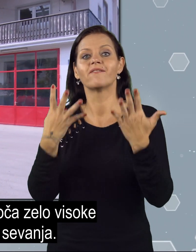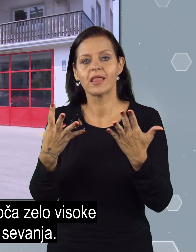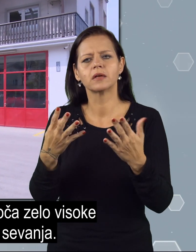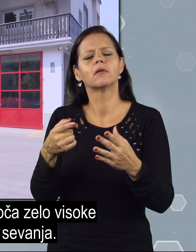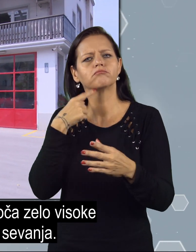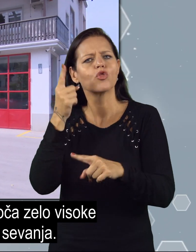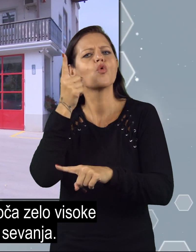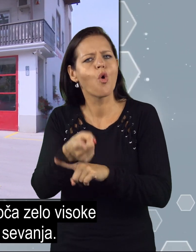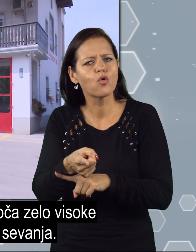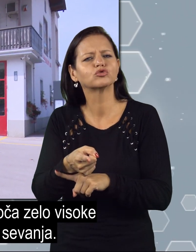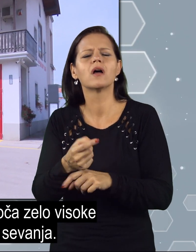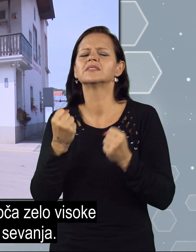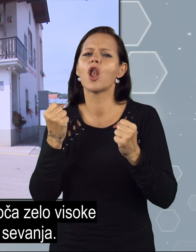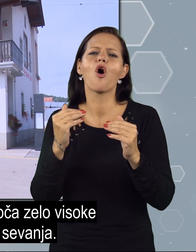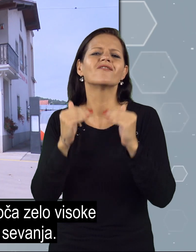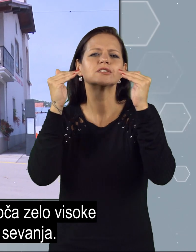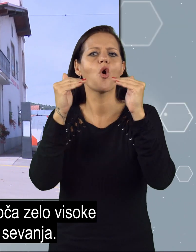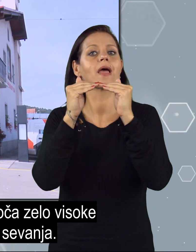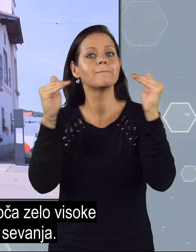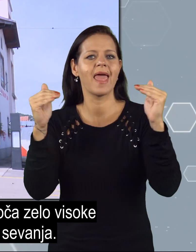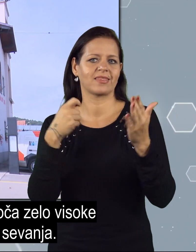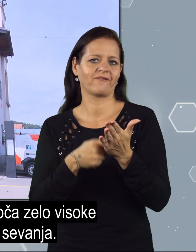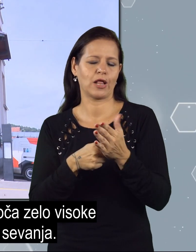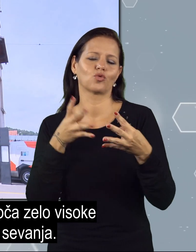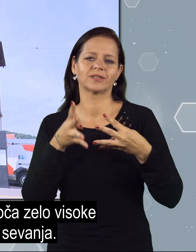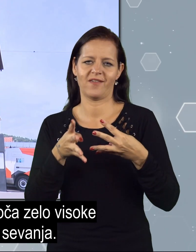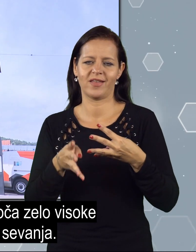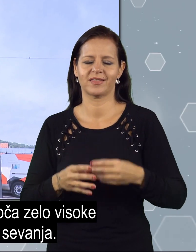določa zelo visoke mejne urednosti sevanja.